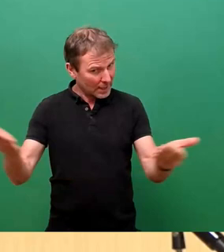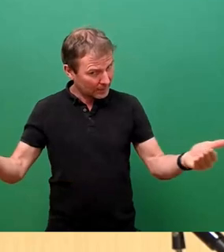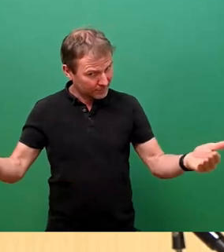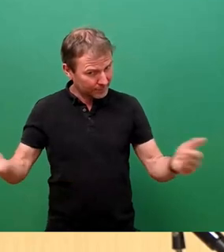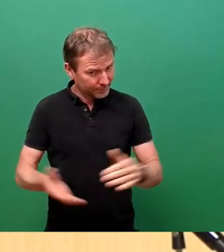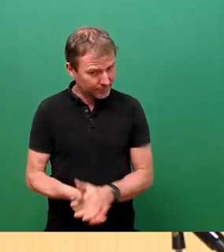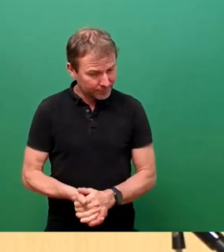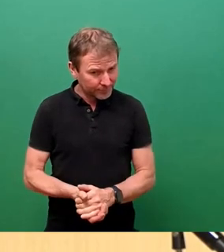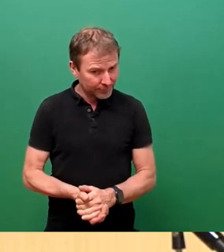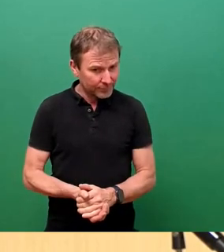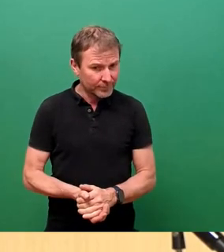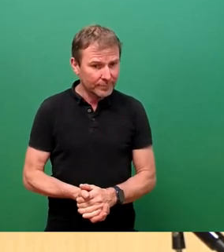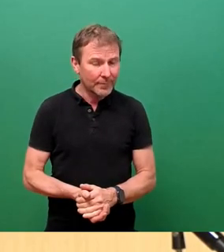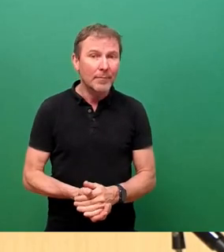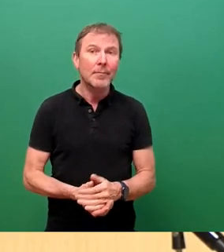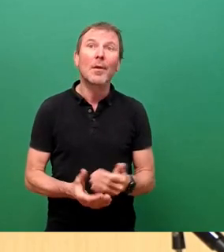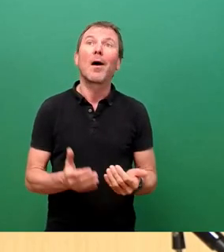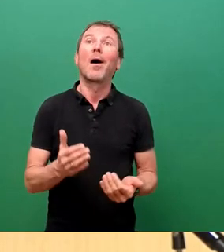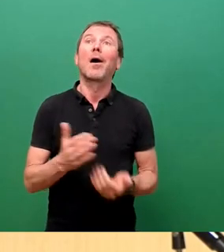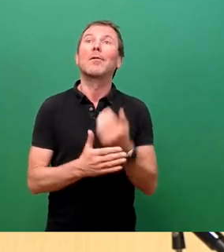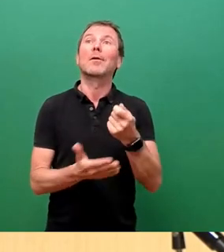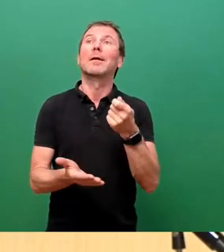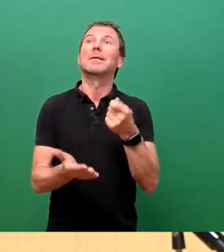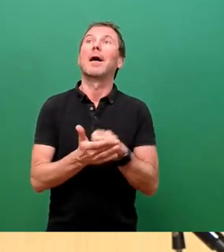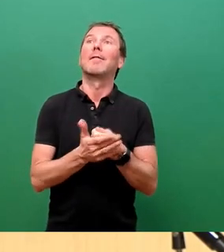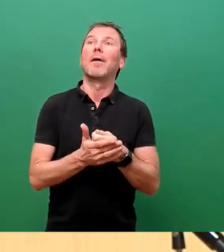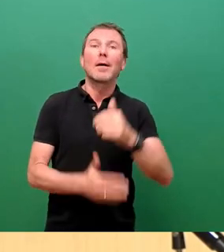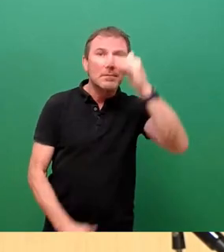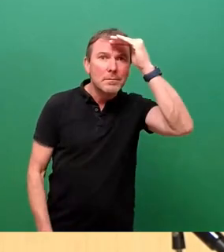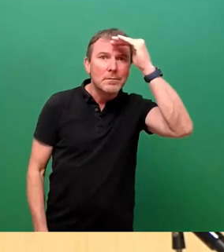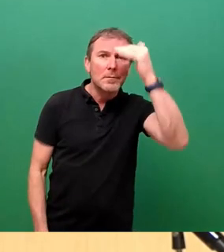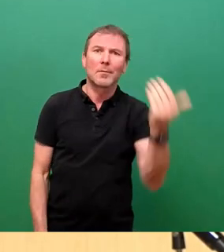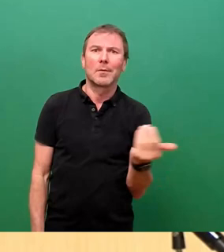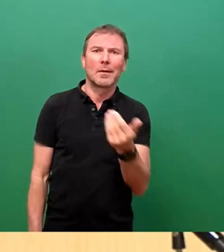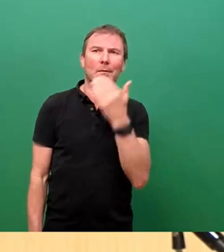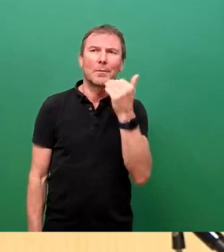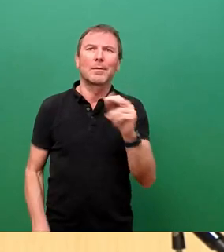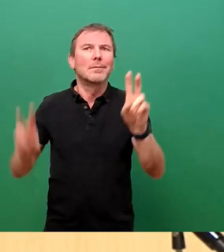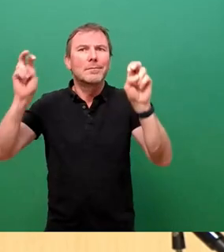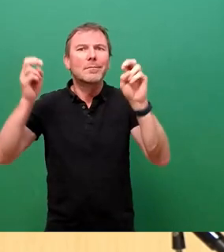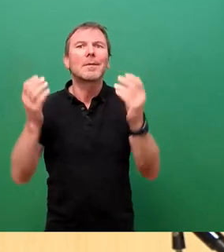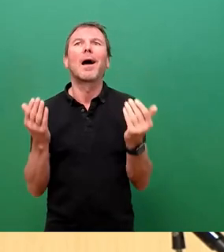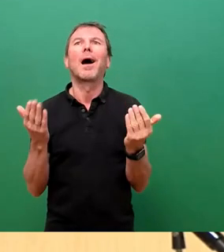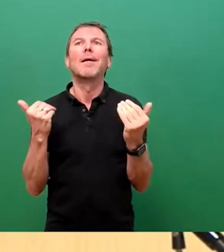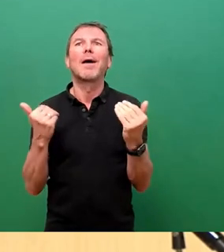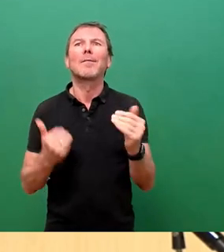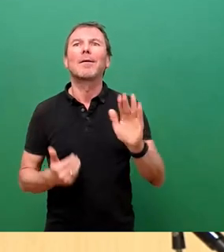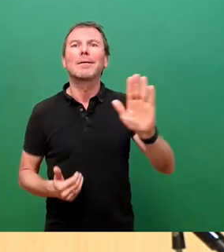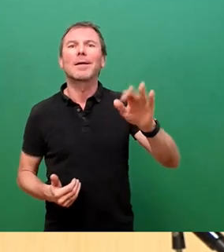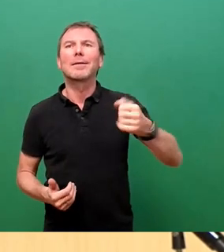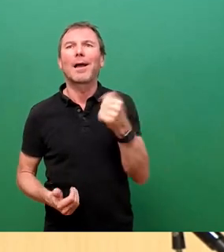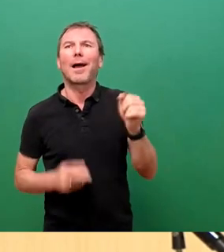der Neuigkeitswert war ja jetzt für die Aktuelle Stunde bislang relativ gering, außer dem Werbeblock für Kollegen Hannig, seine Kanzlei und